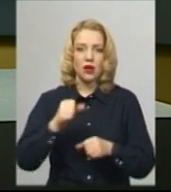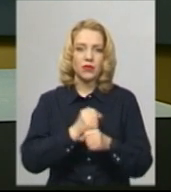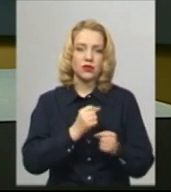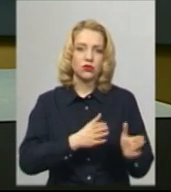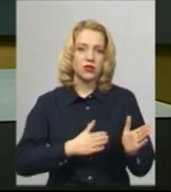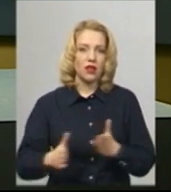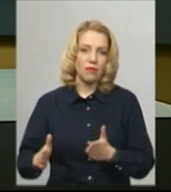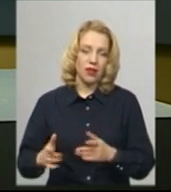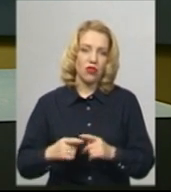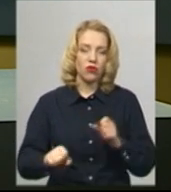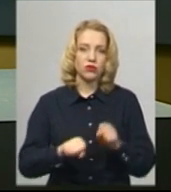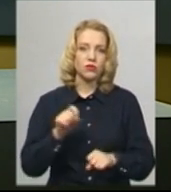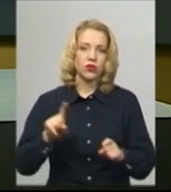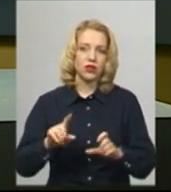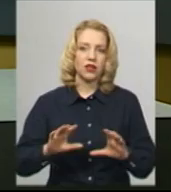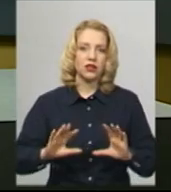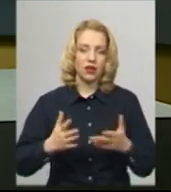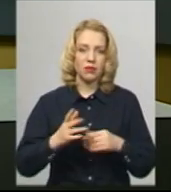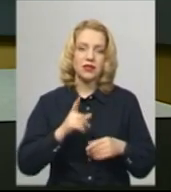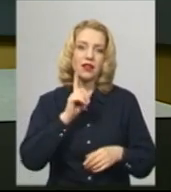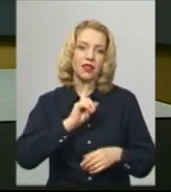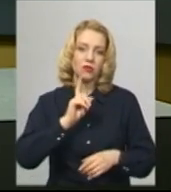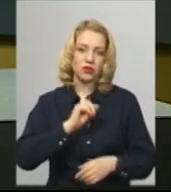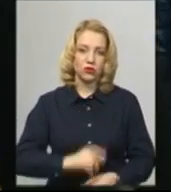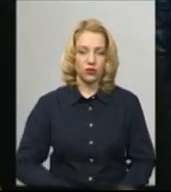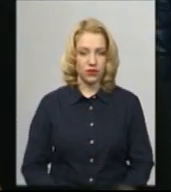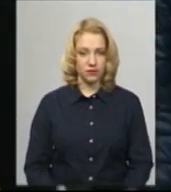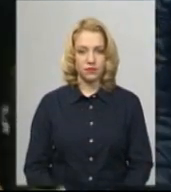стабільно. Збої, які трапились – тимчасові. Подробиці далі.